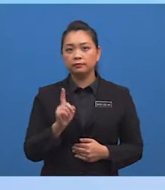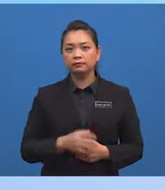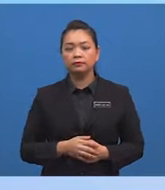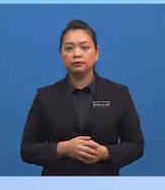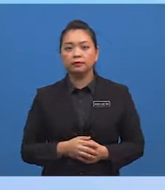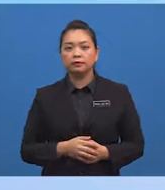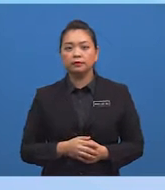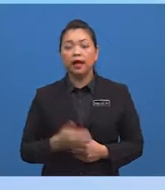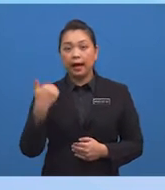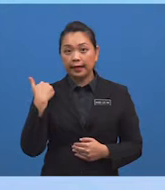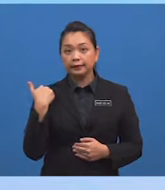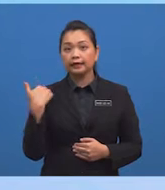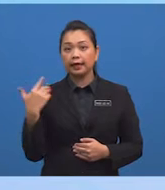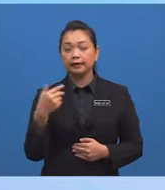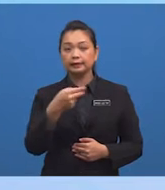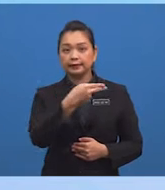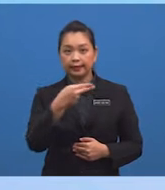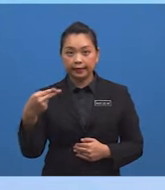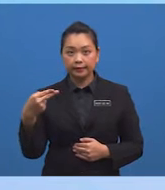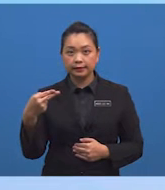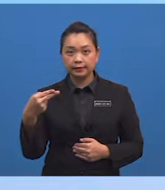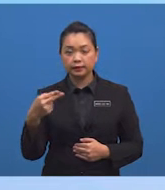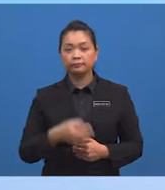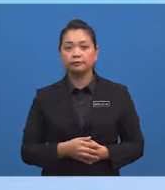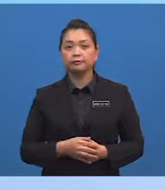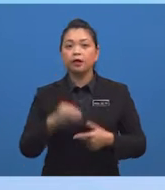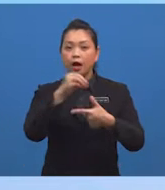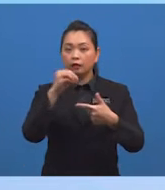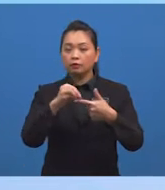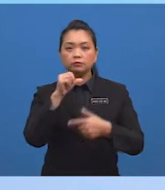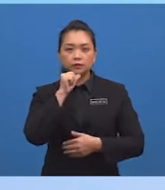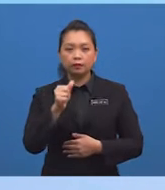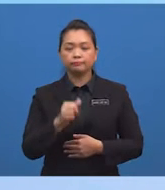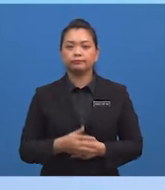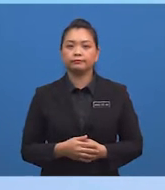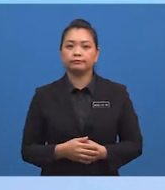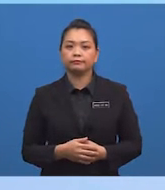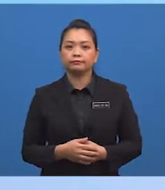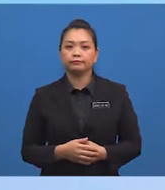dalam rajah tersebut adalah selari Antara satu sama lain atau tidak